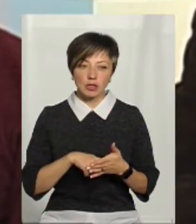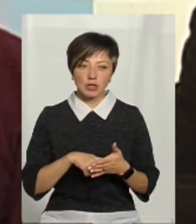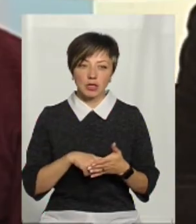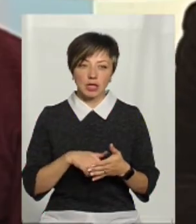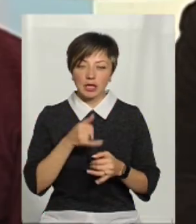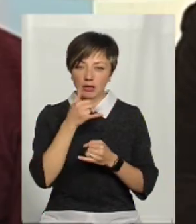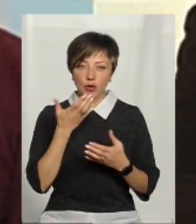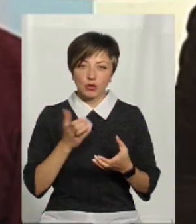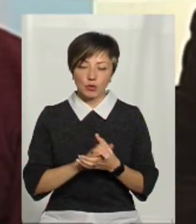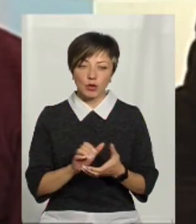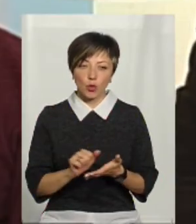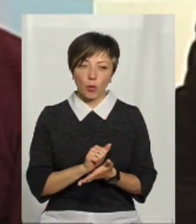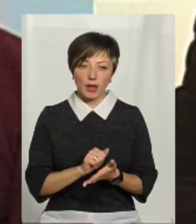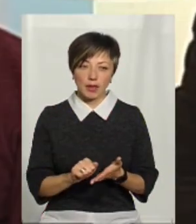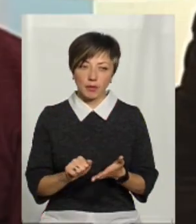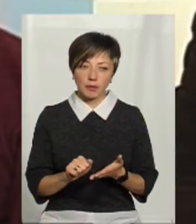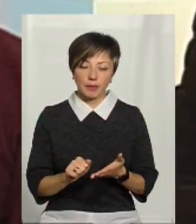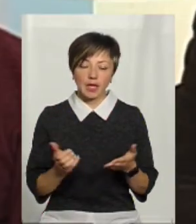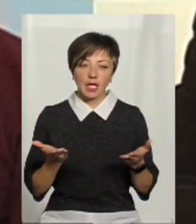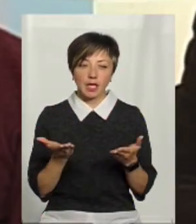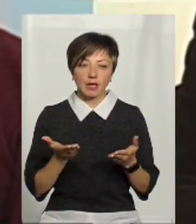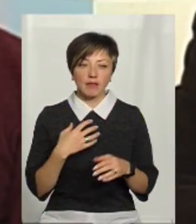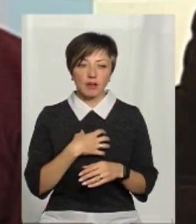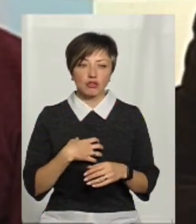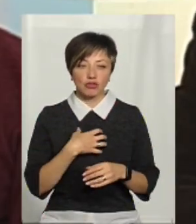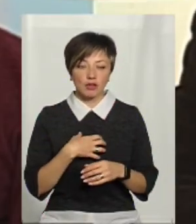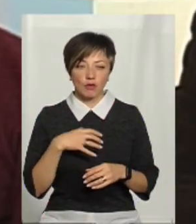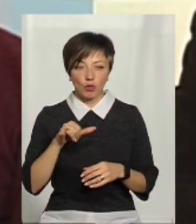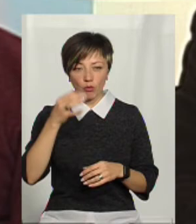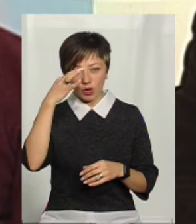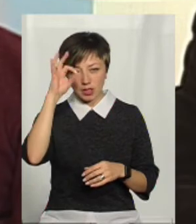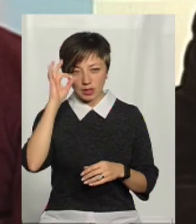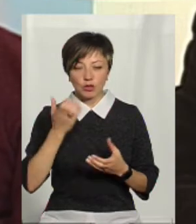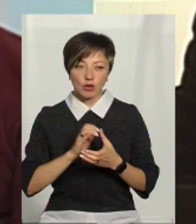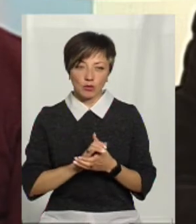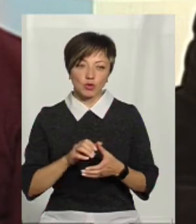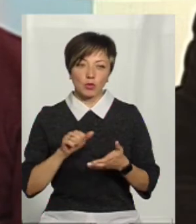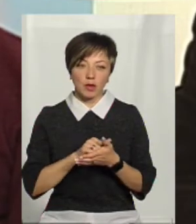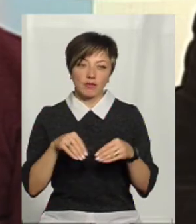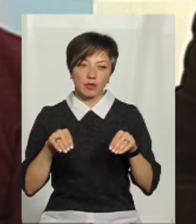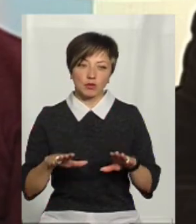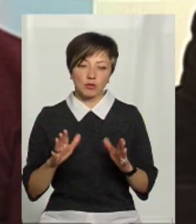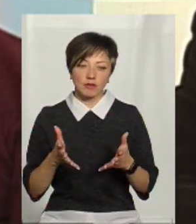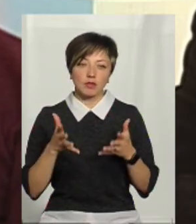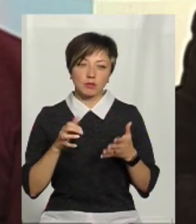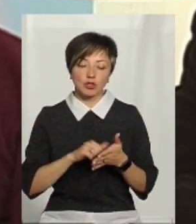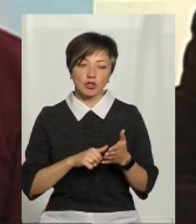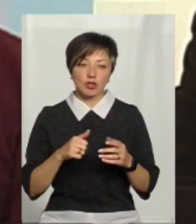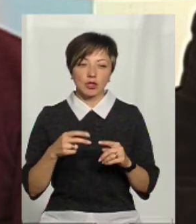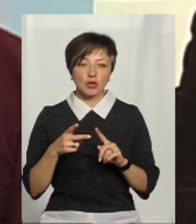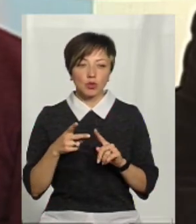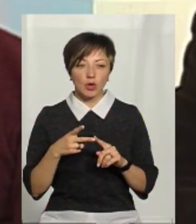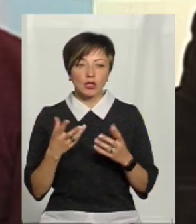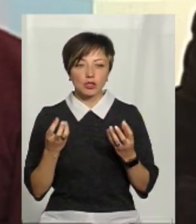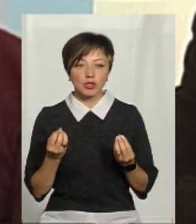Перше, я не вміг ознайомитися з документами, які тут важливо будуть. ознайомлюся з документами, тоді будемо рішати там вияснення причини. І друге,